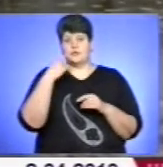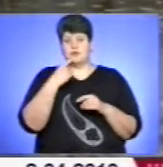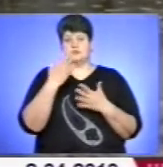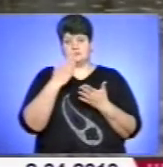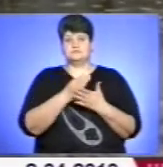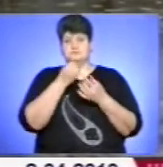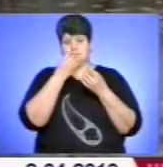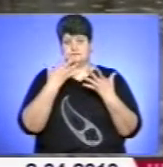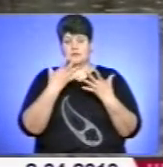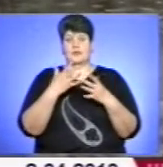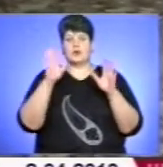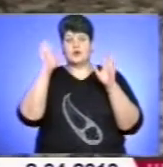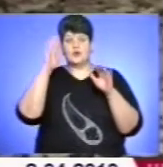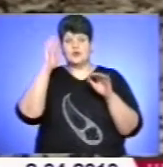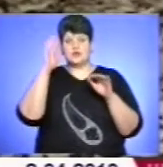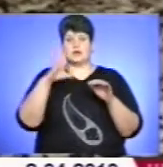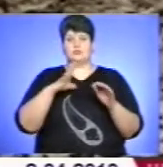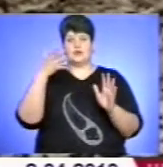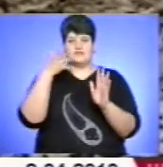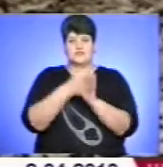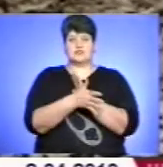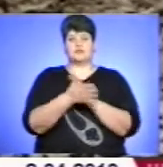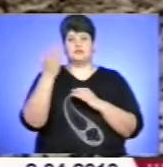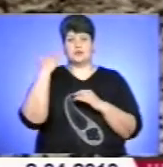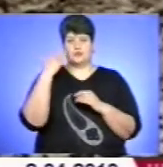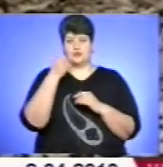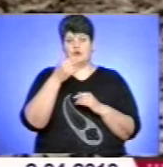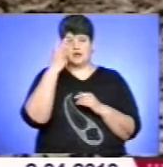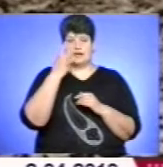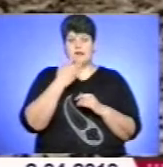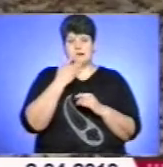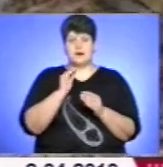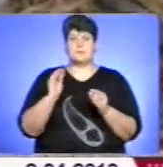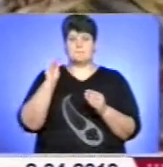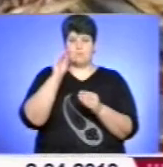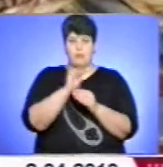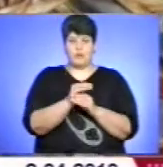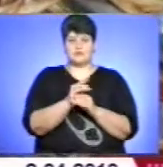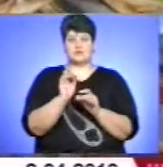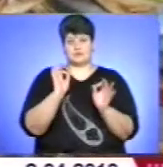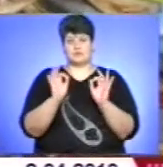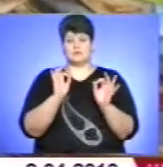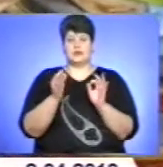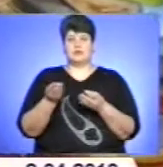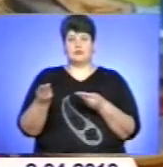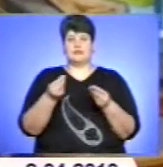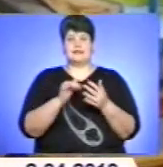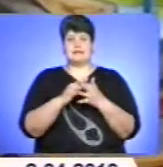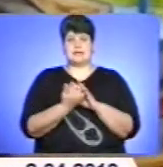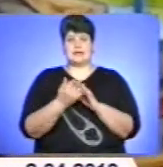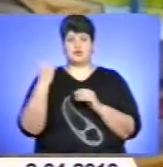Адже водні ресурси землі, які були витрачені минулого посушливого літа, поповняться, що сприятливо вплине на сільське